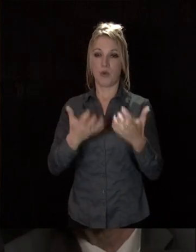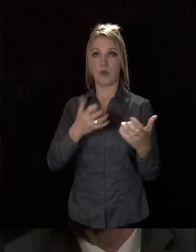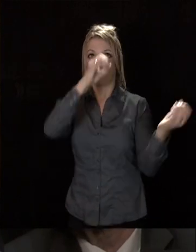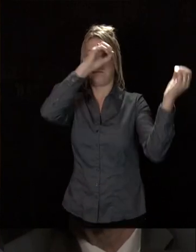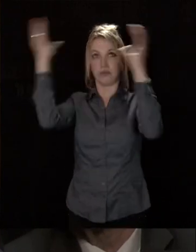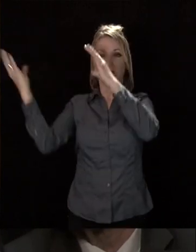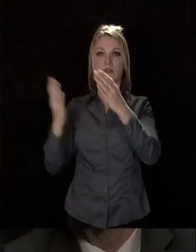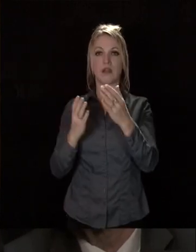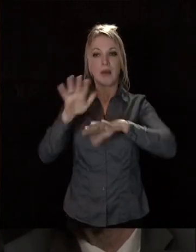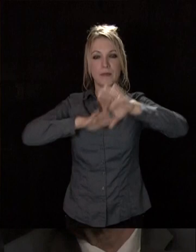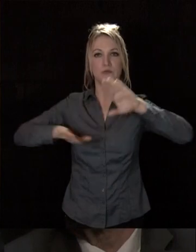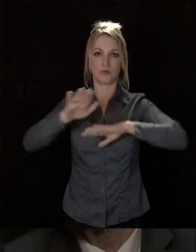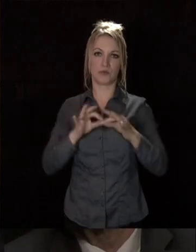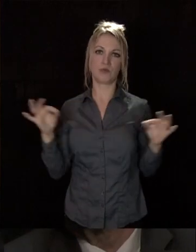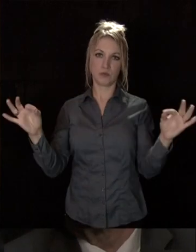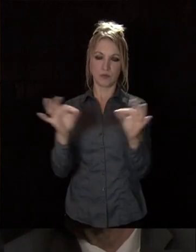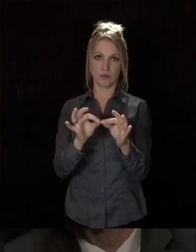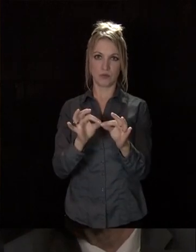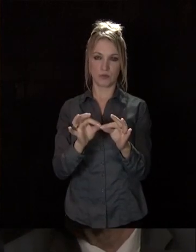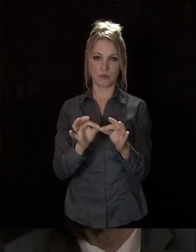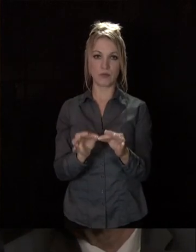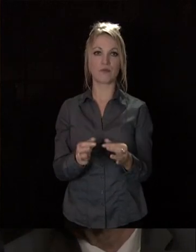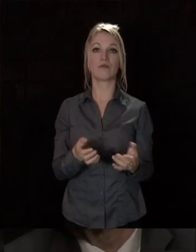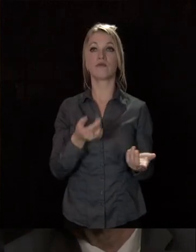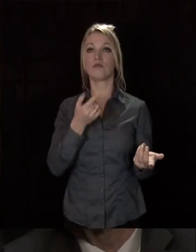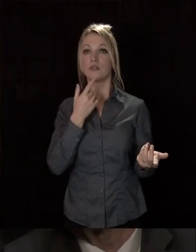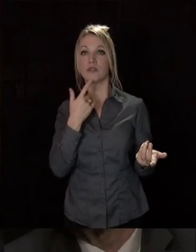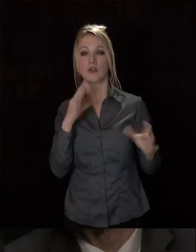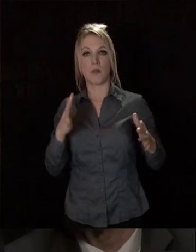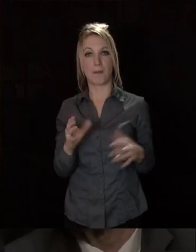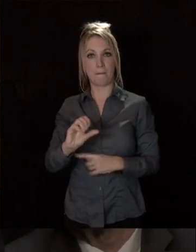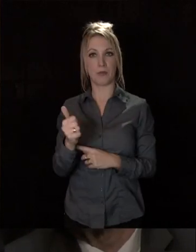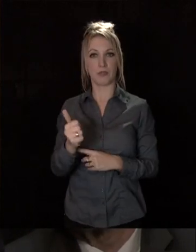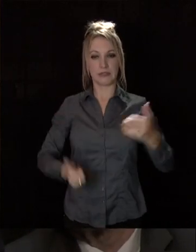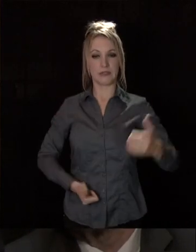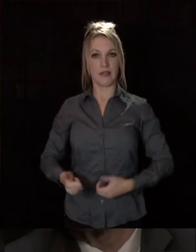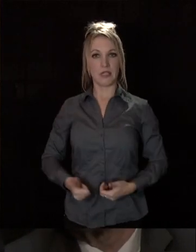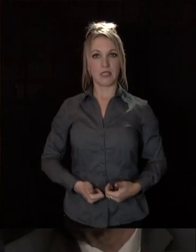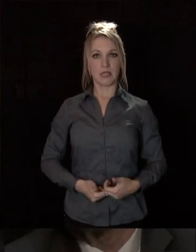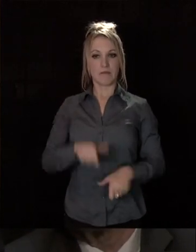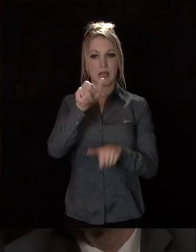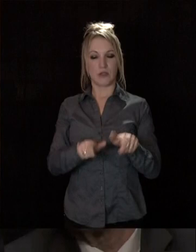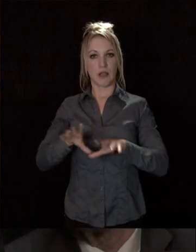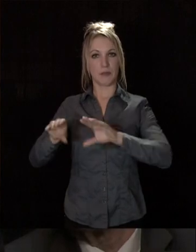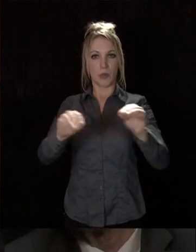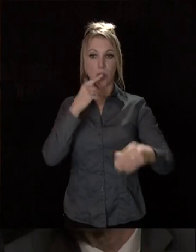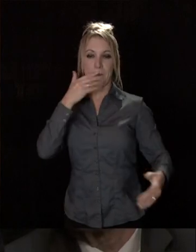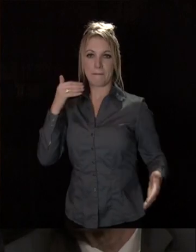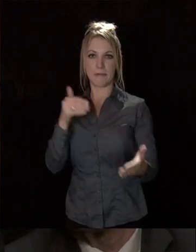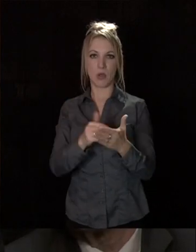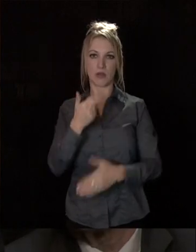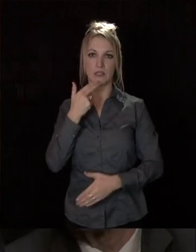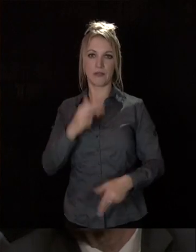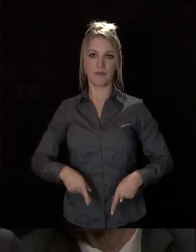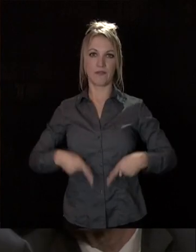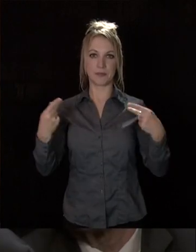l'aménagement du territoire qui doit être placé d'abord au service de ses habitants pour une meilleure qualité de vie.